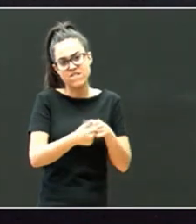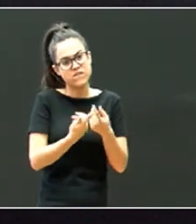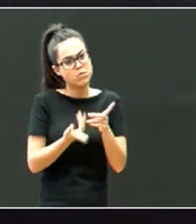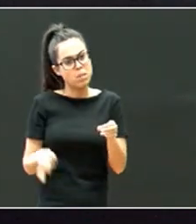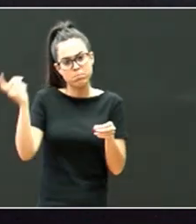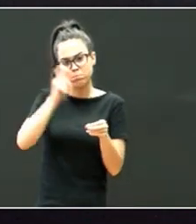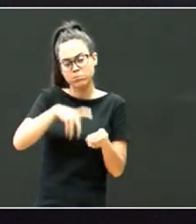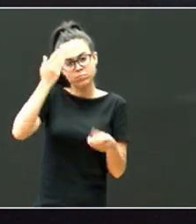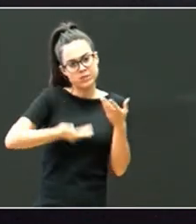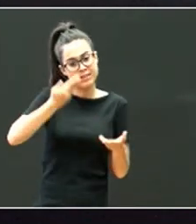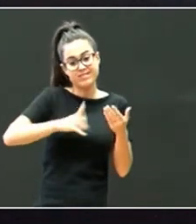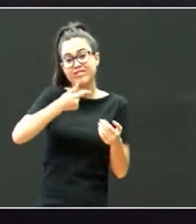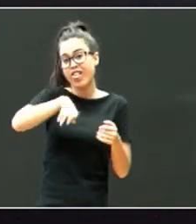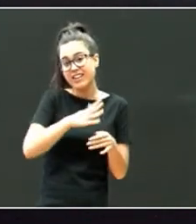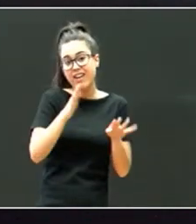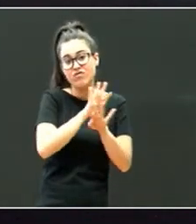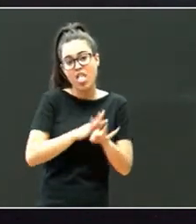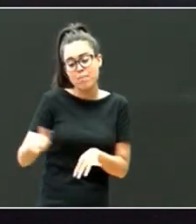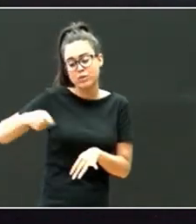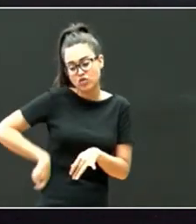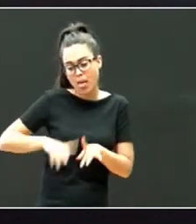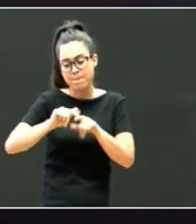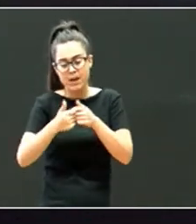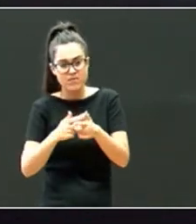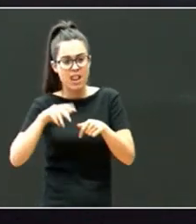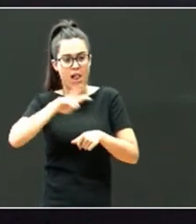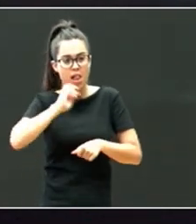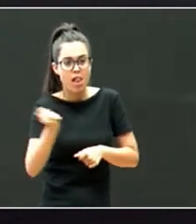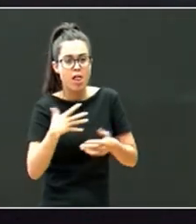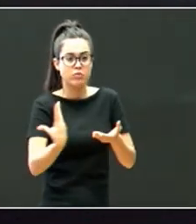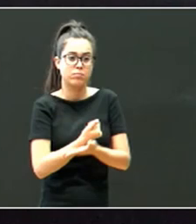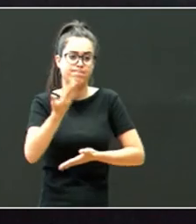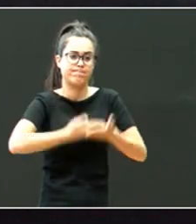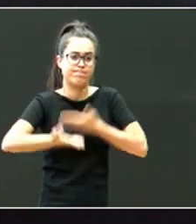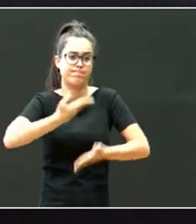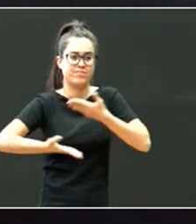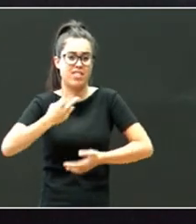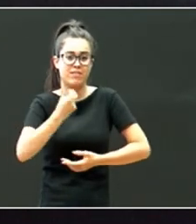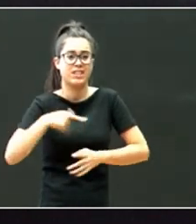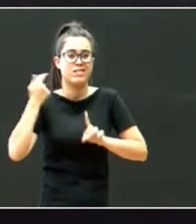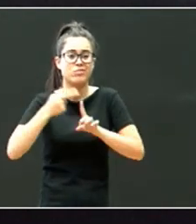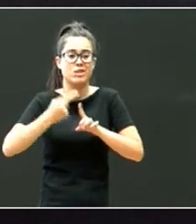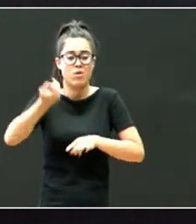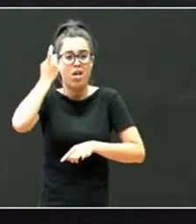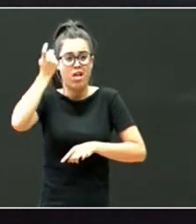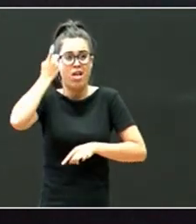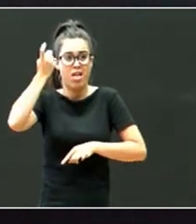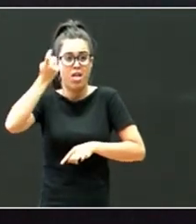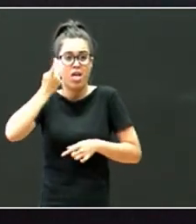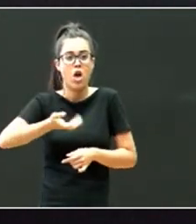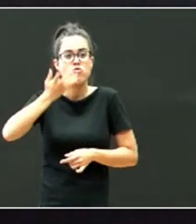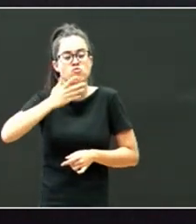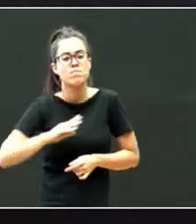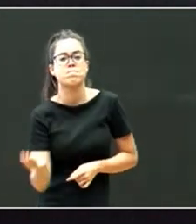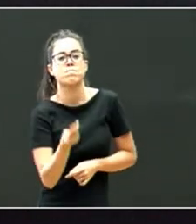elkarran harteko lan ezkatzen da, bakoitza berikuspuntutik, emuteko ezagutza, ikaslearen ezagutza, eta,